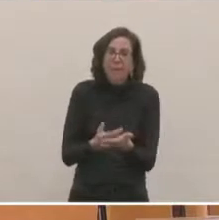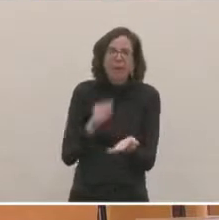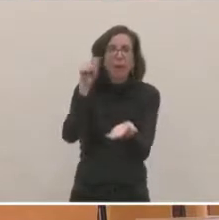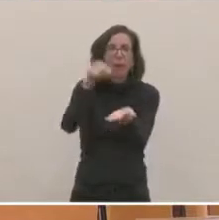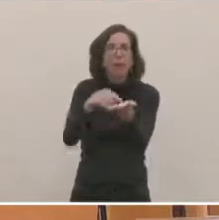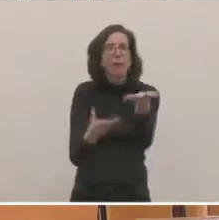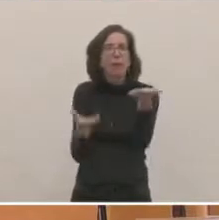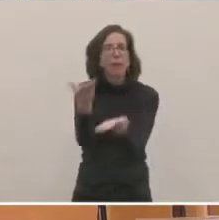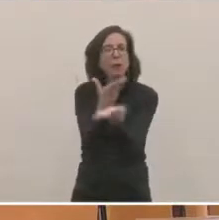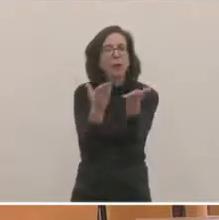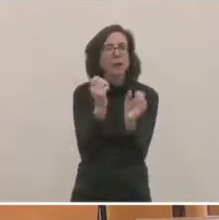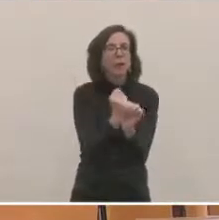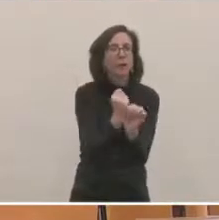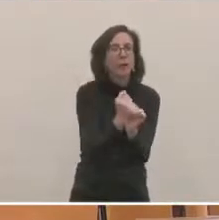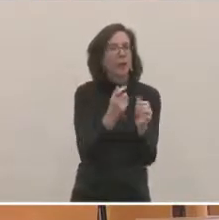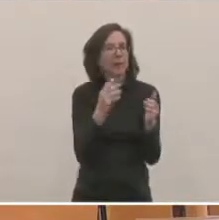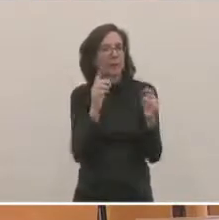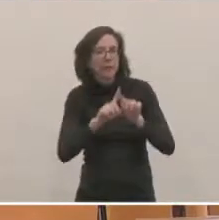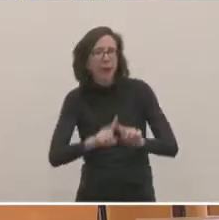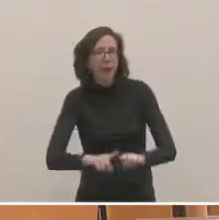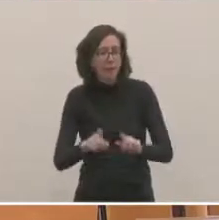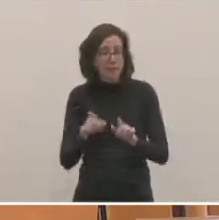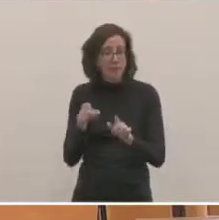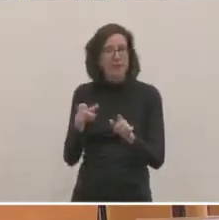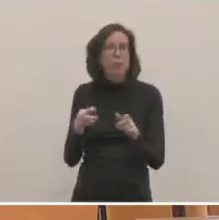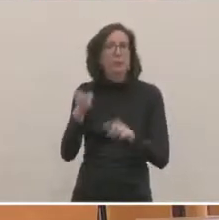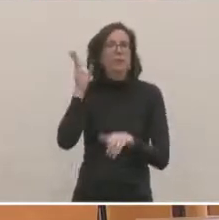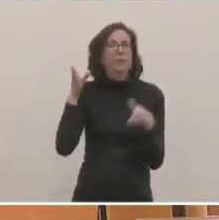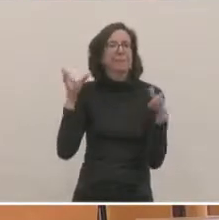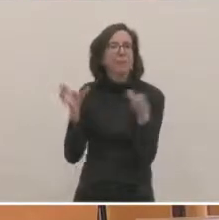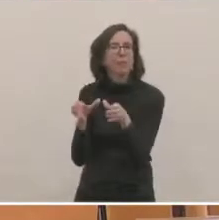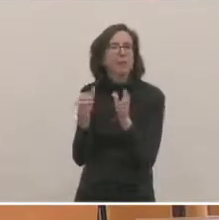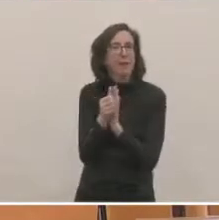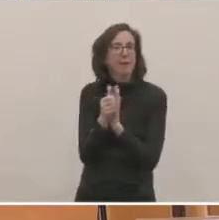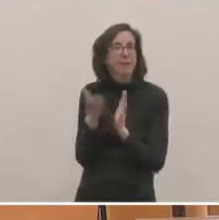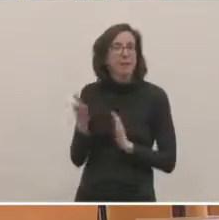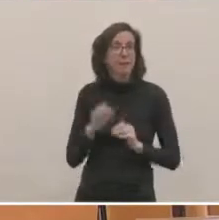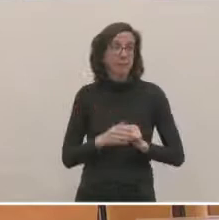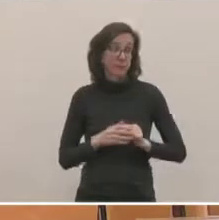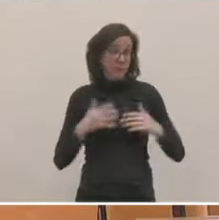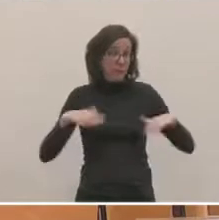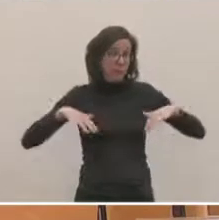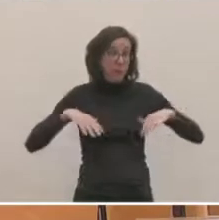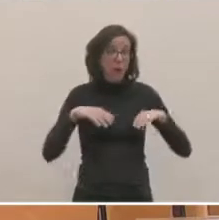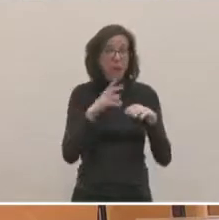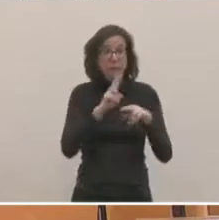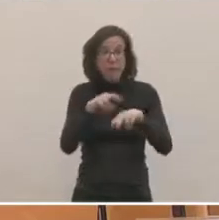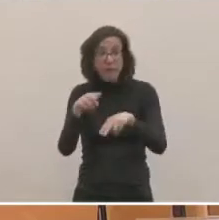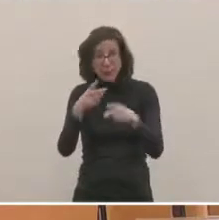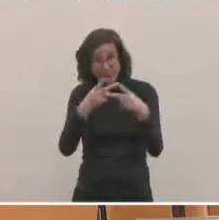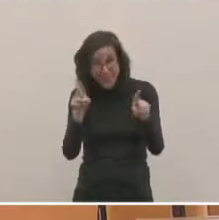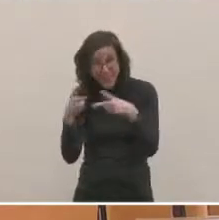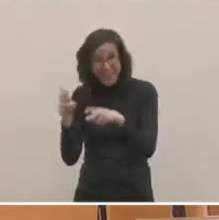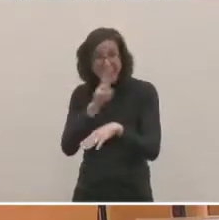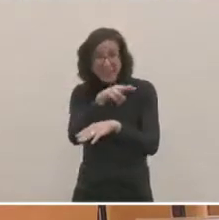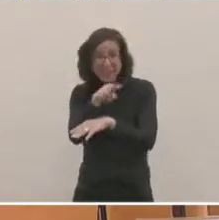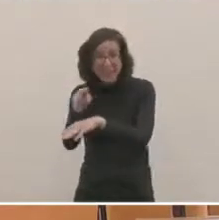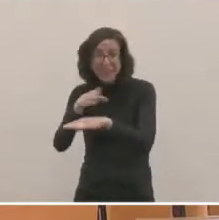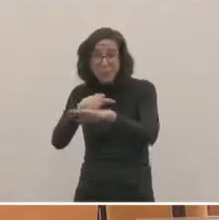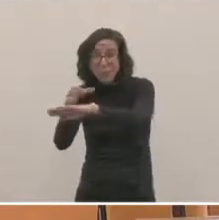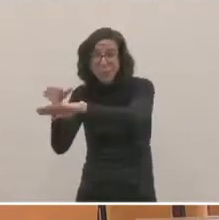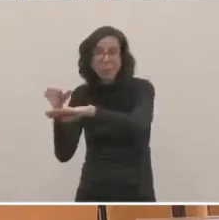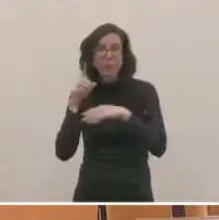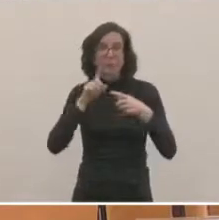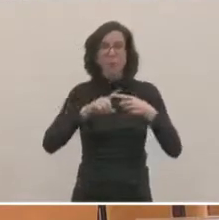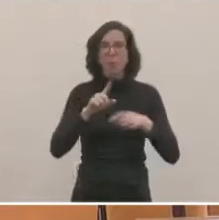et de travail dans le détail. Voilà, à ce sujet, pour avoir visité plusieurs communes de la métropole, tant sur les questions d'assainissement